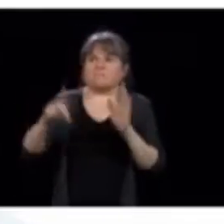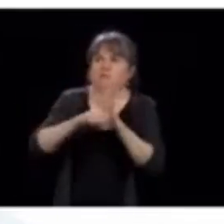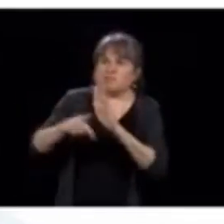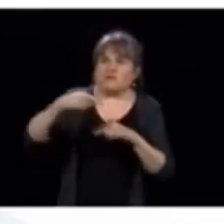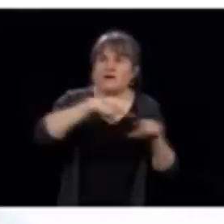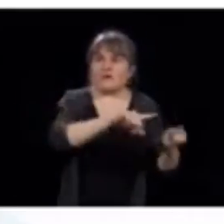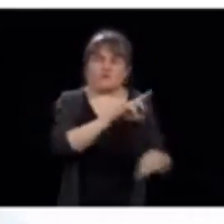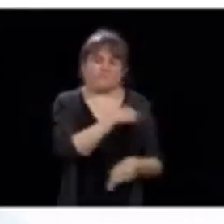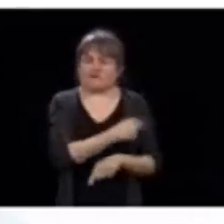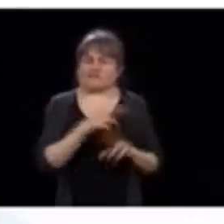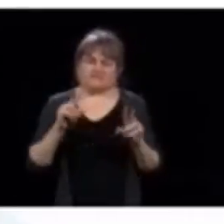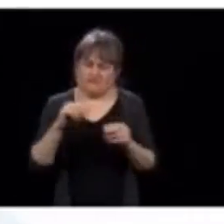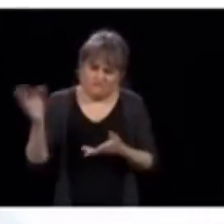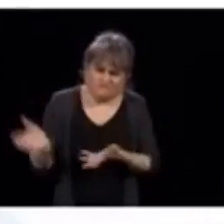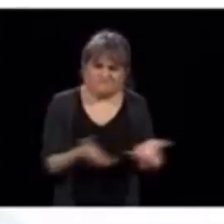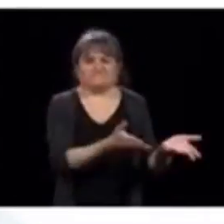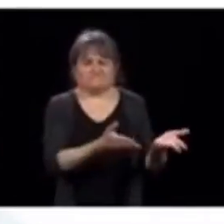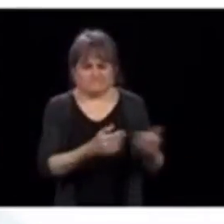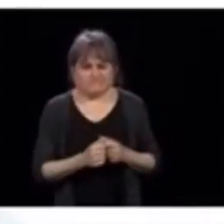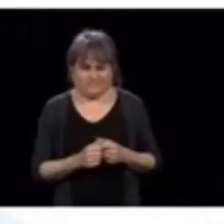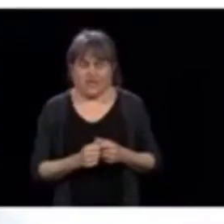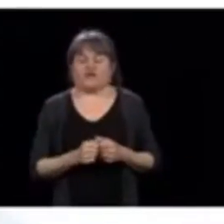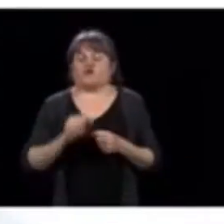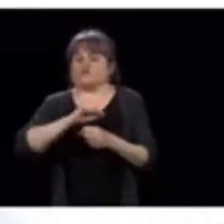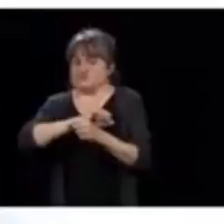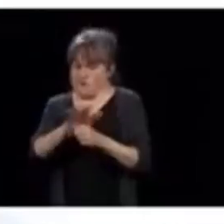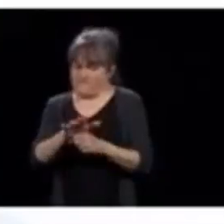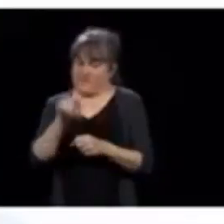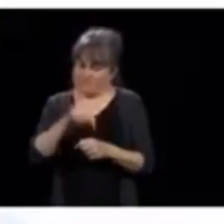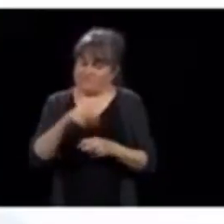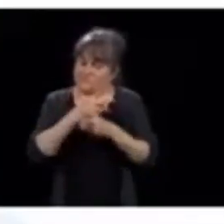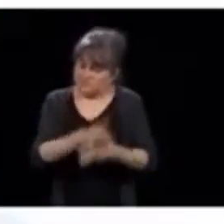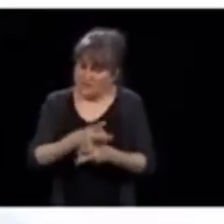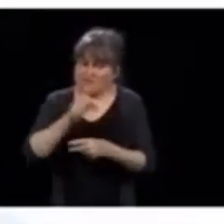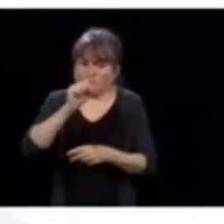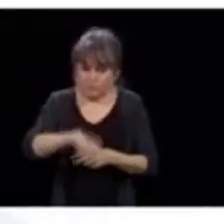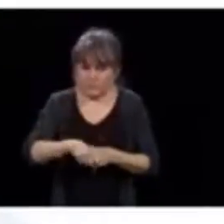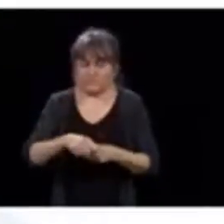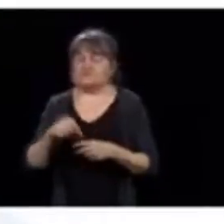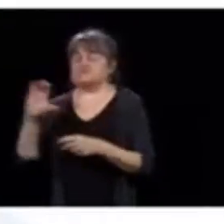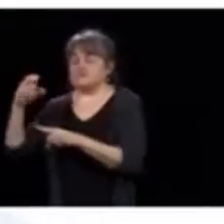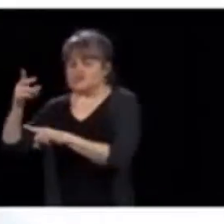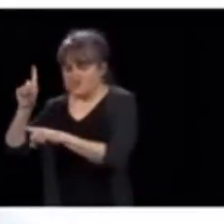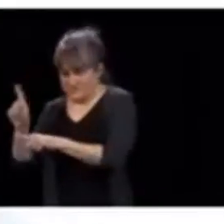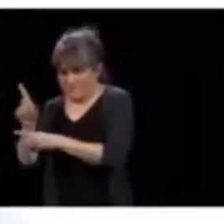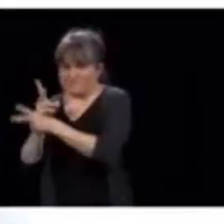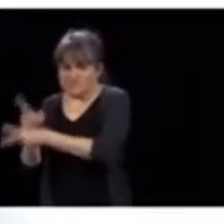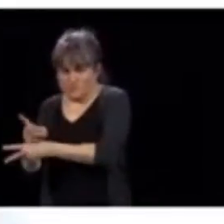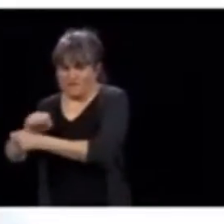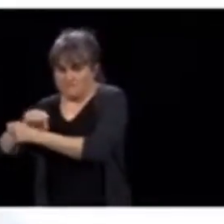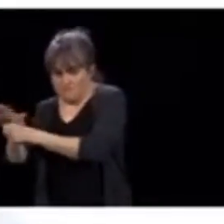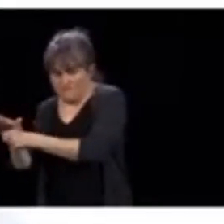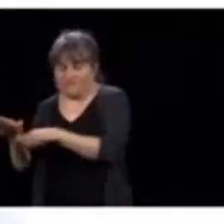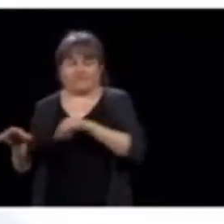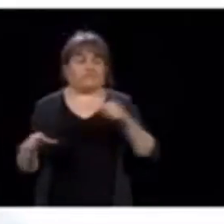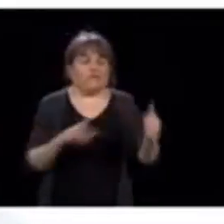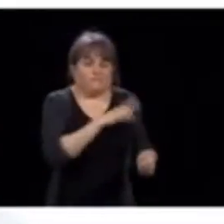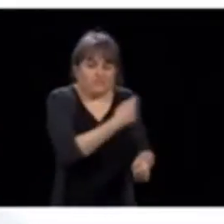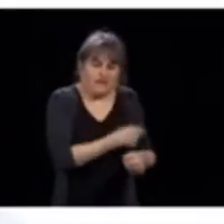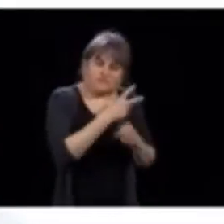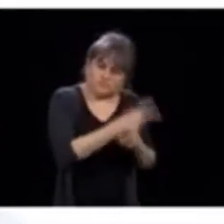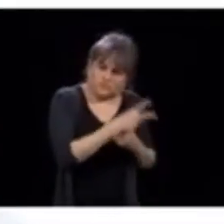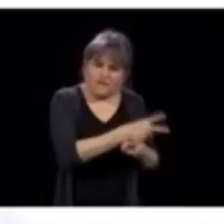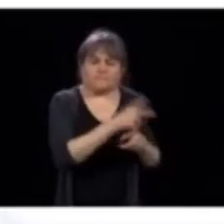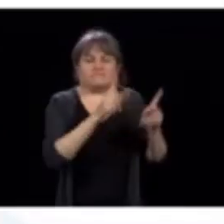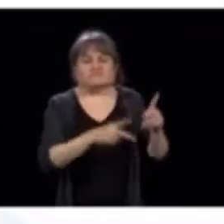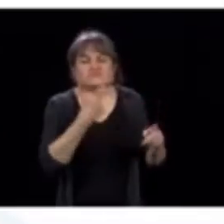vraiment répondre à tous les besoins. On répond à la COVID-19, c'est bien évident, dans les CHSLD, à l'hôpital, mais on est